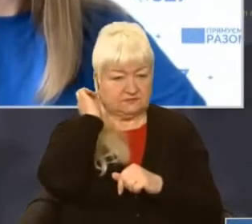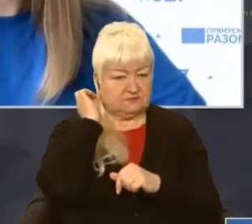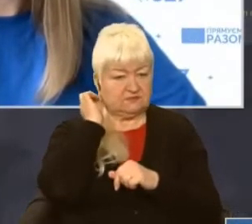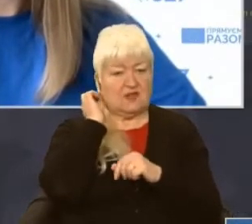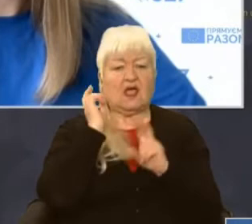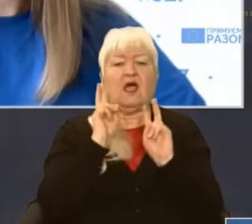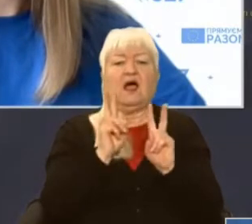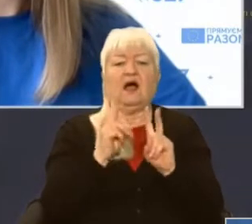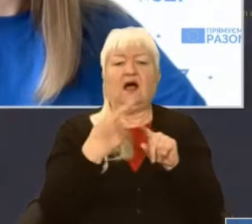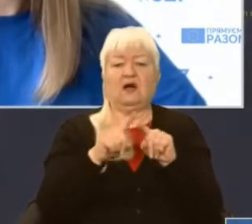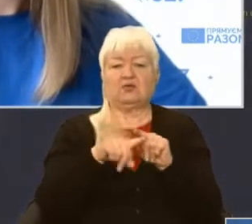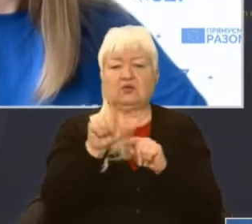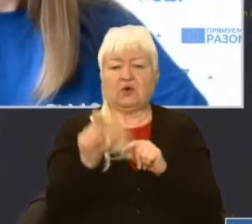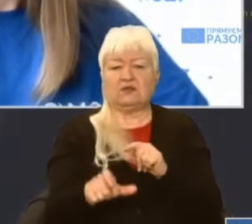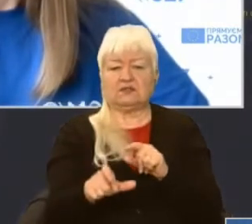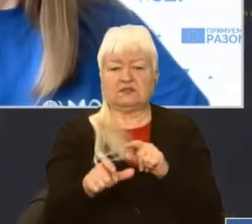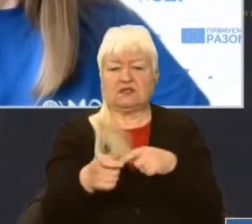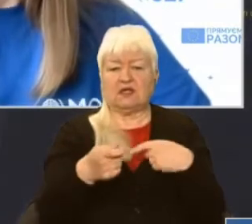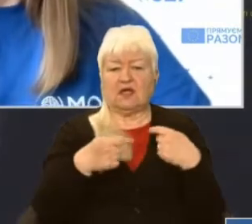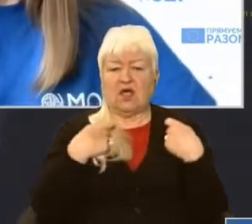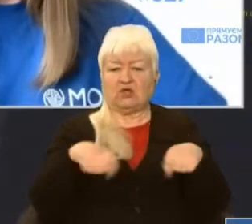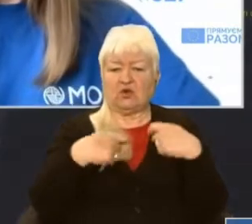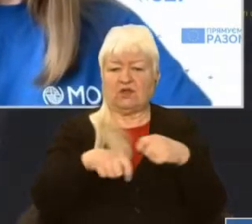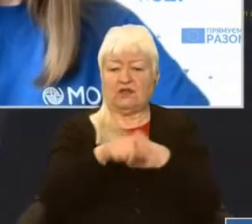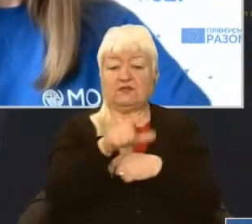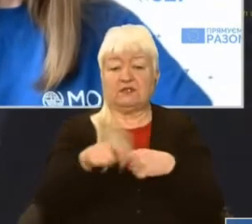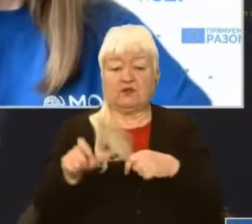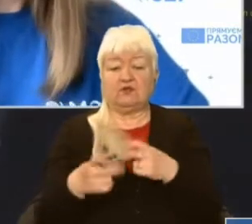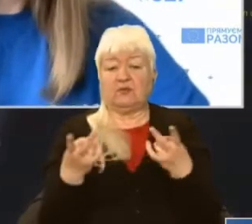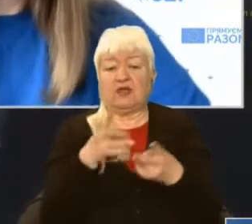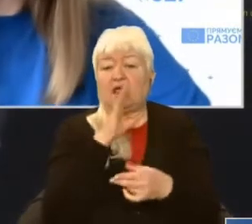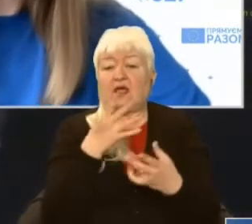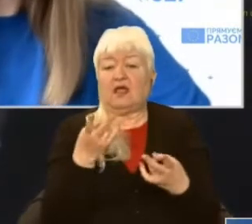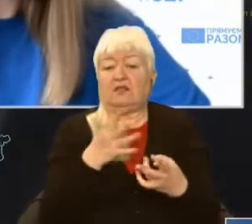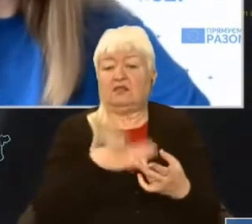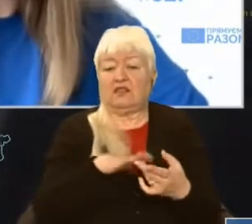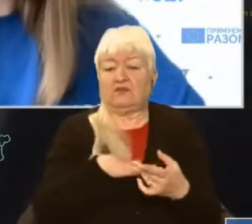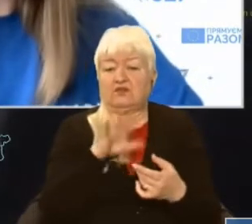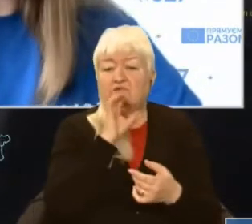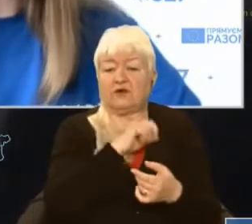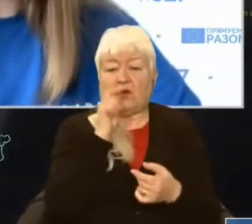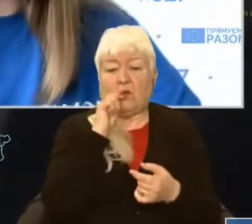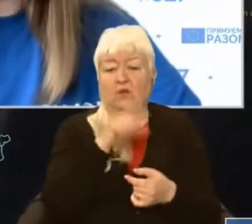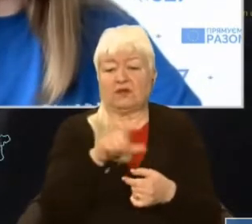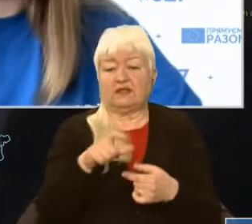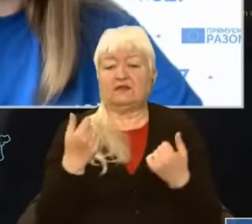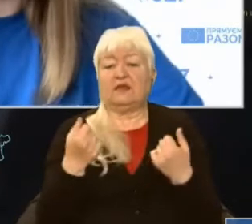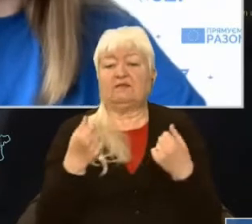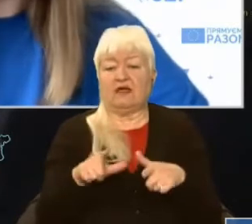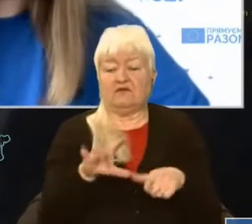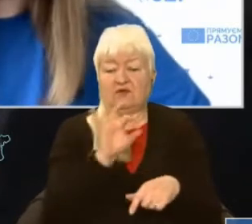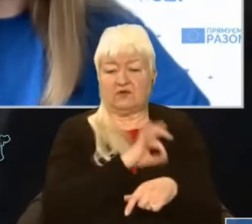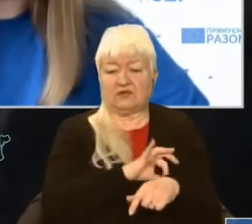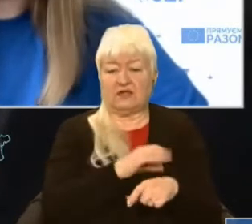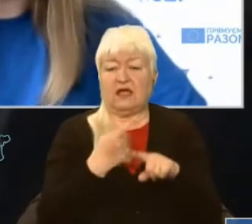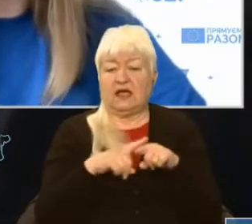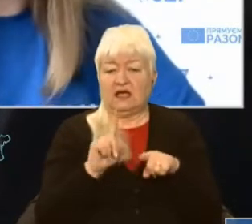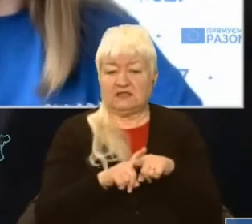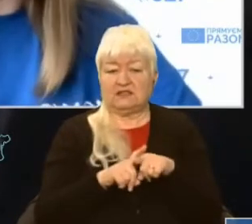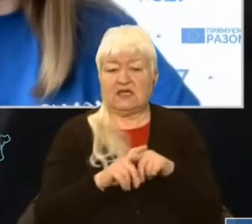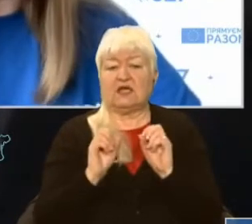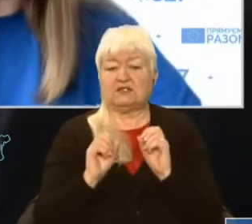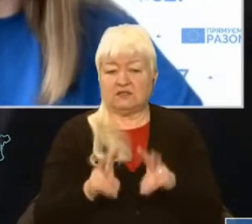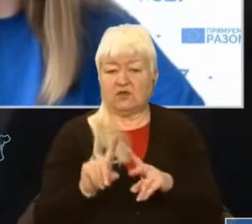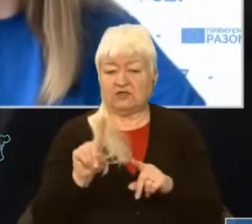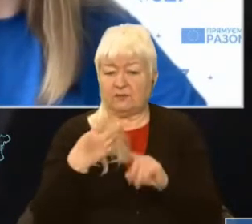людьми зараз? Навіщо викрадати українців і де їх використовують? Торгів для людьми – це злочин, в першу